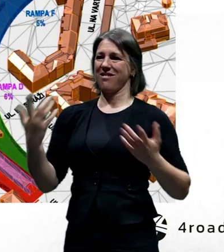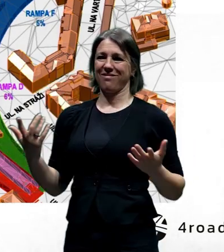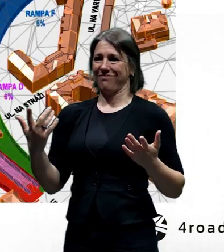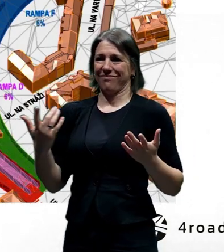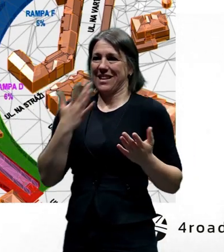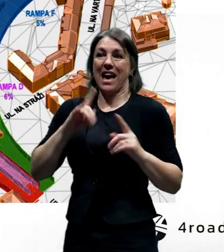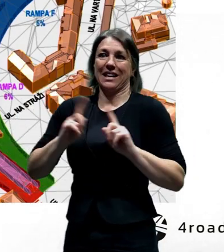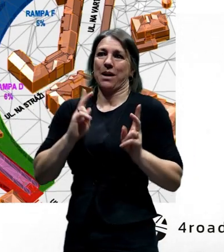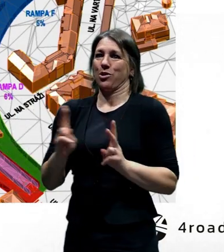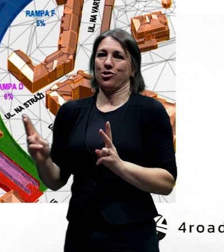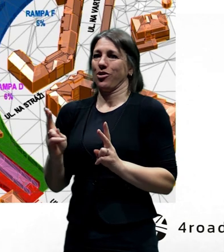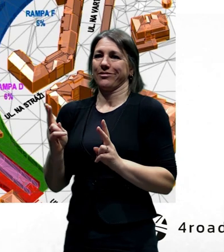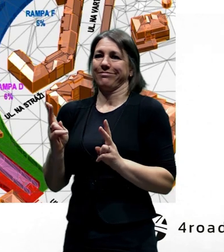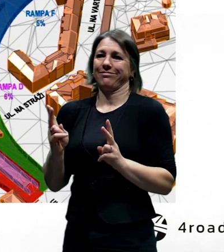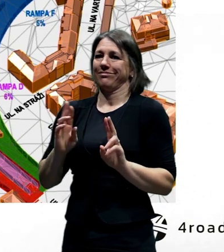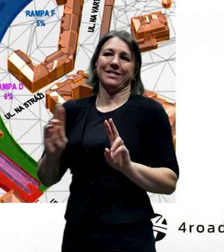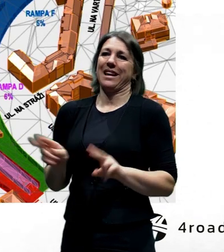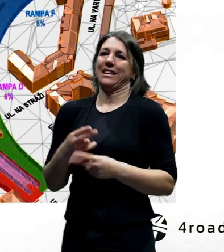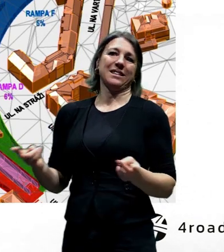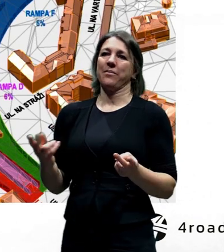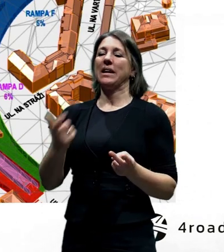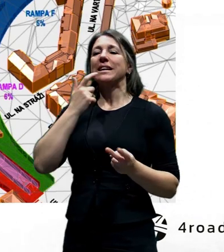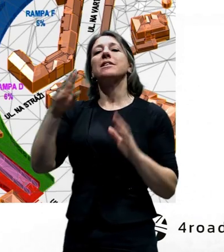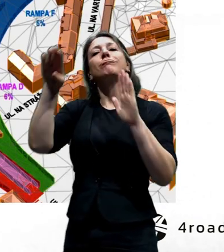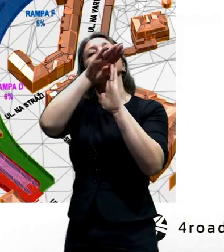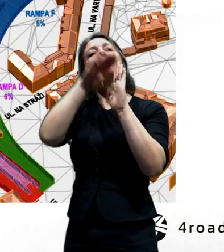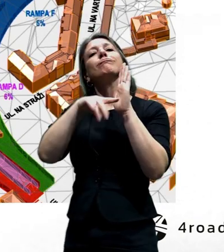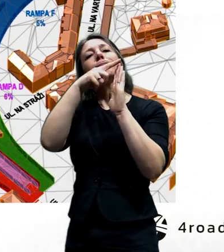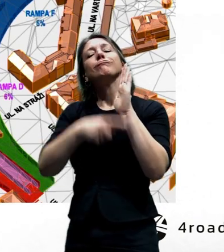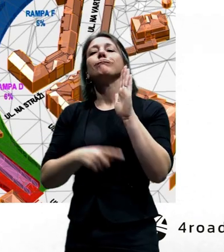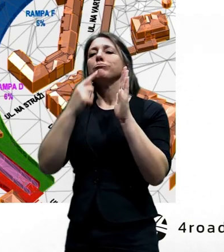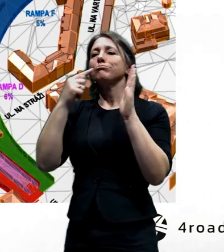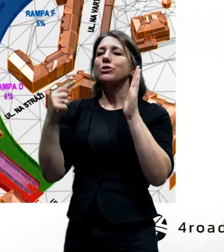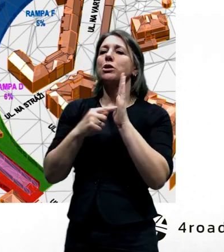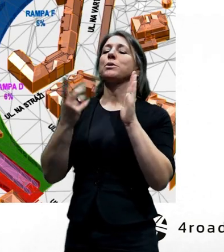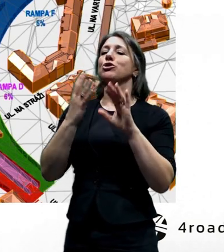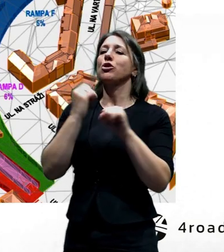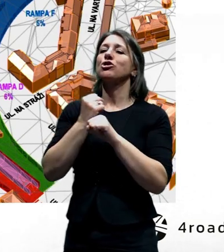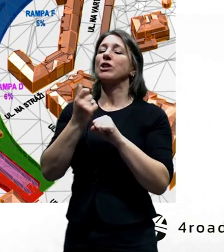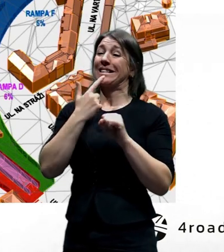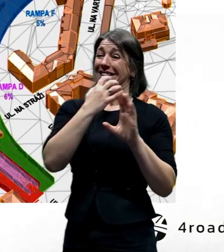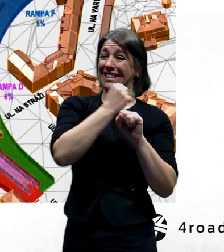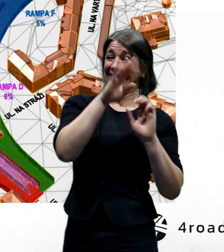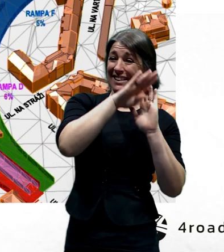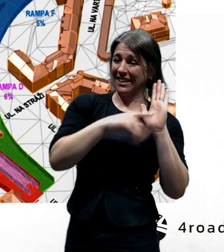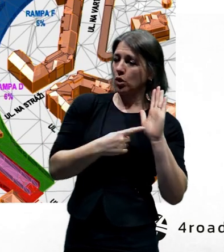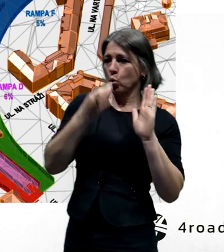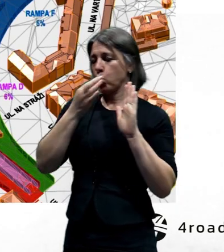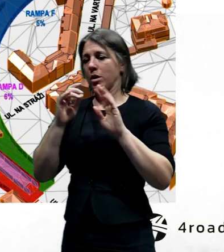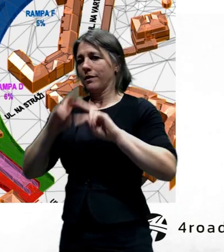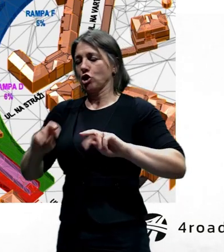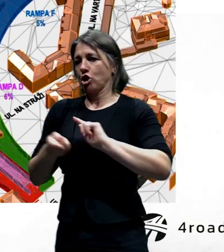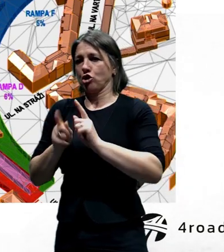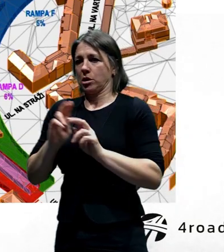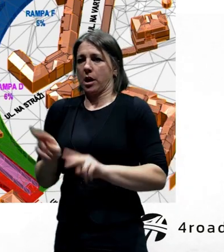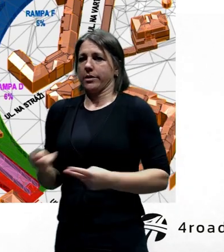nedá za nějakých dodržení, nějakých základních norm a předpisů vůbec vyřešit a k tomuhle nám docházelo v